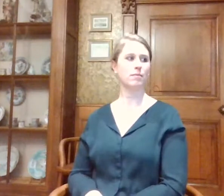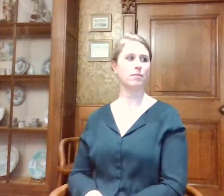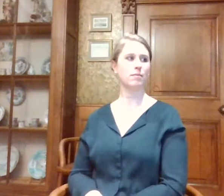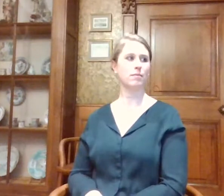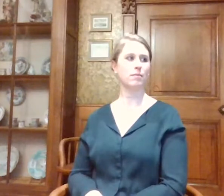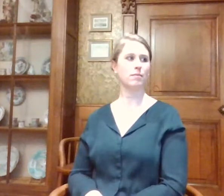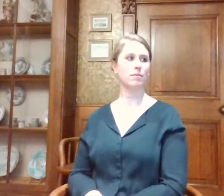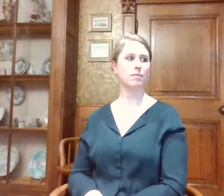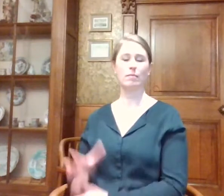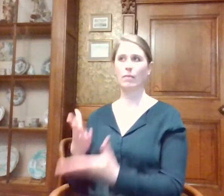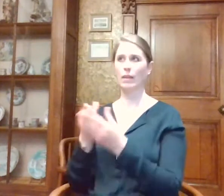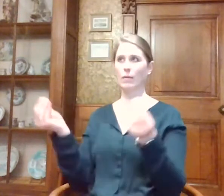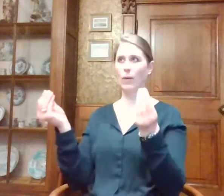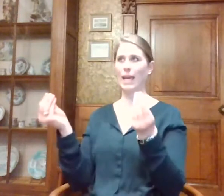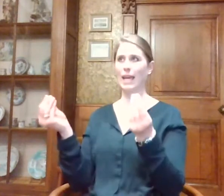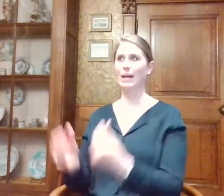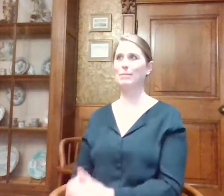Hij is weg.